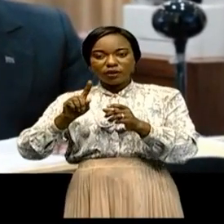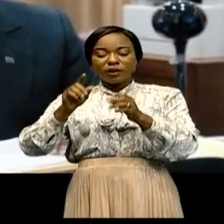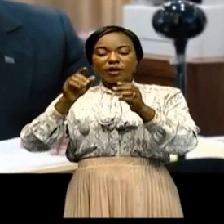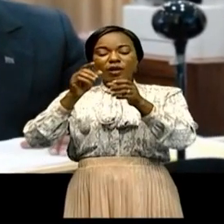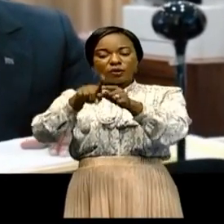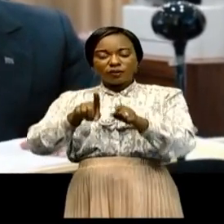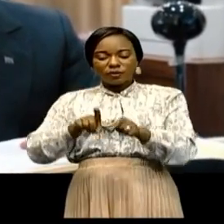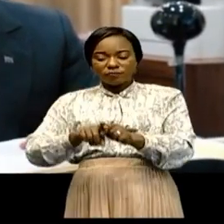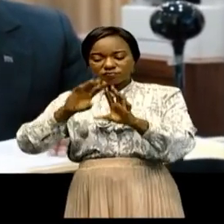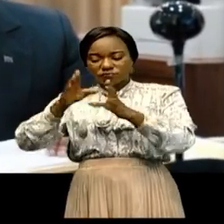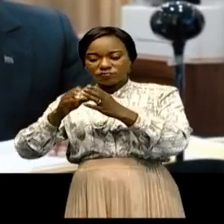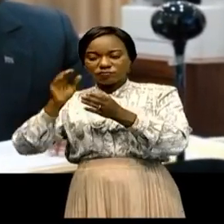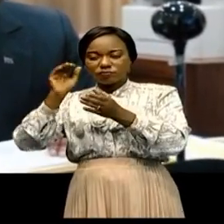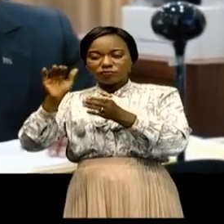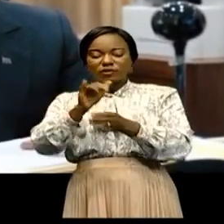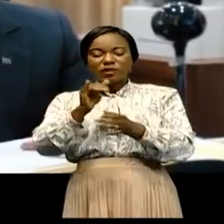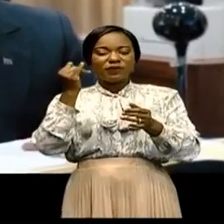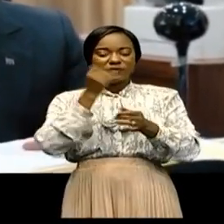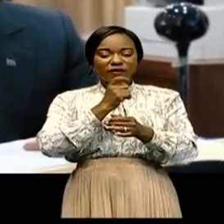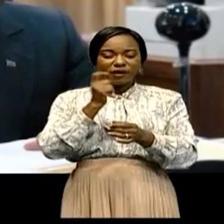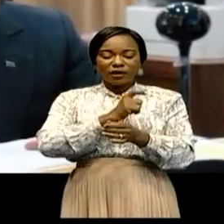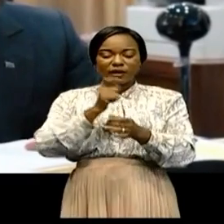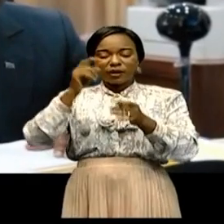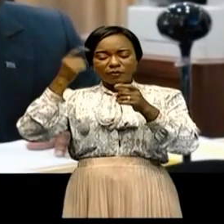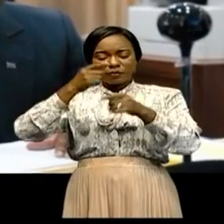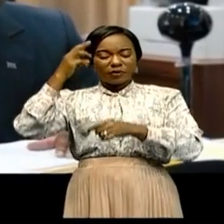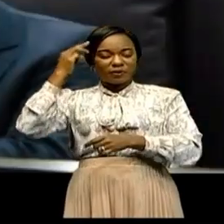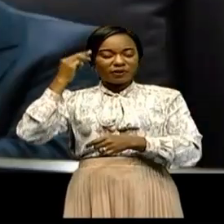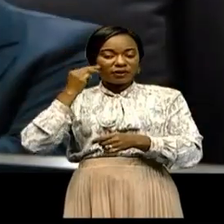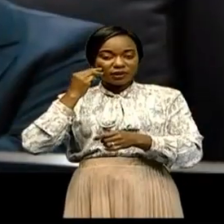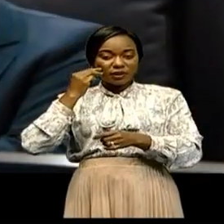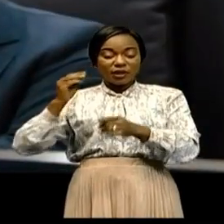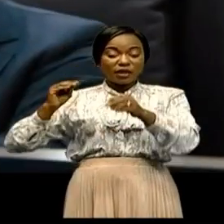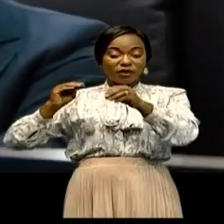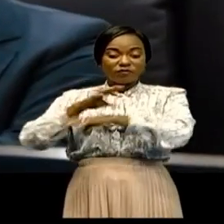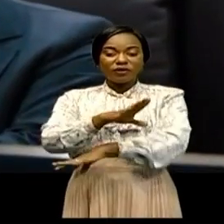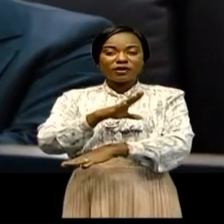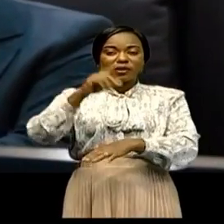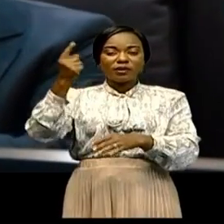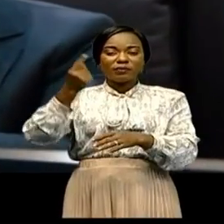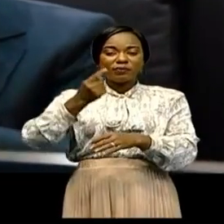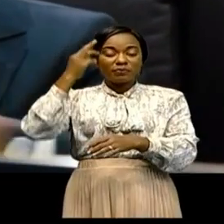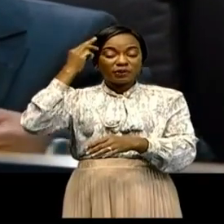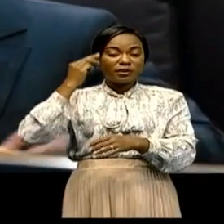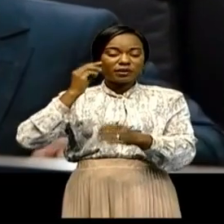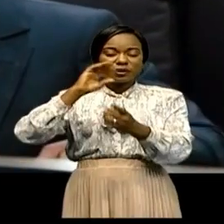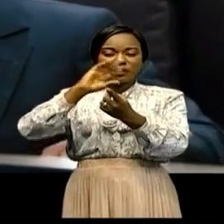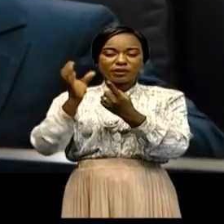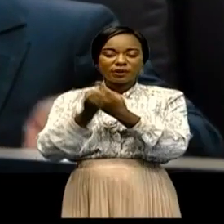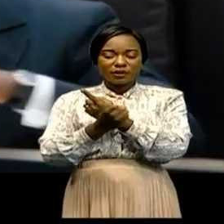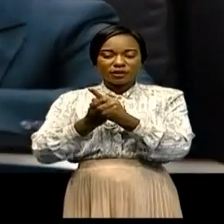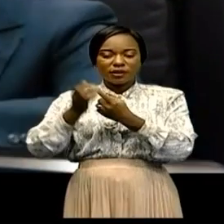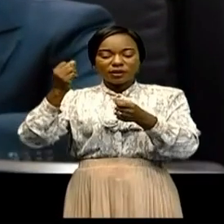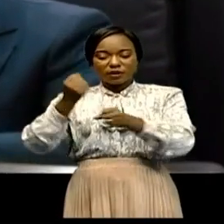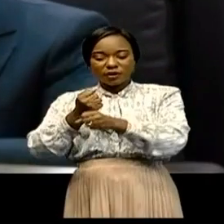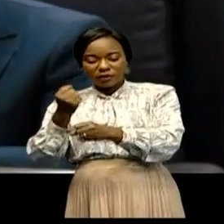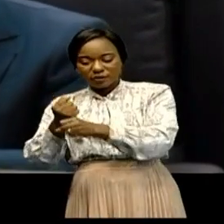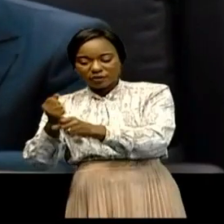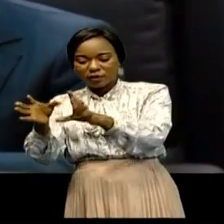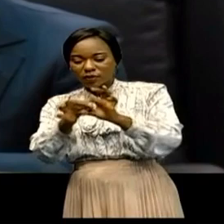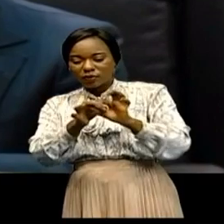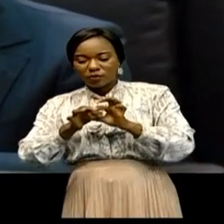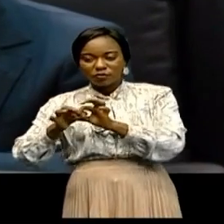de Terre-du-Rennes. Le Premier ministre a chargé la ministre de la Culture, Arts et Patrimoine de travailler en